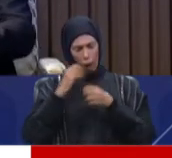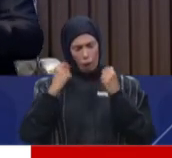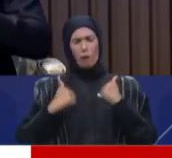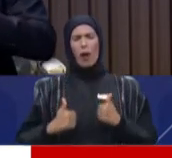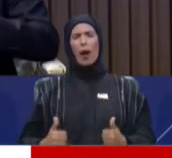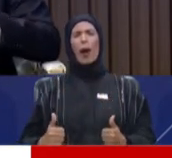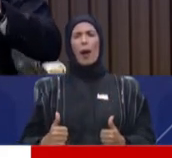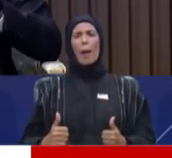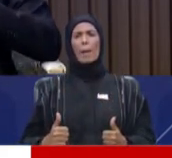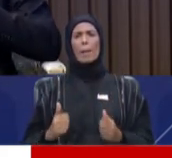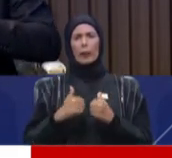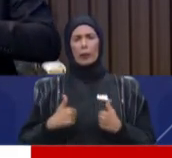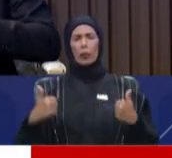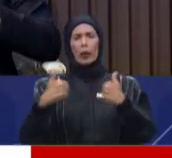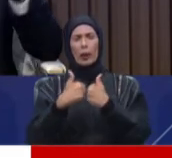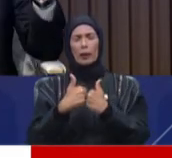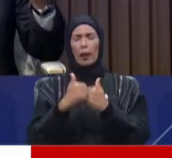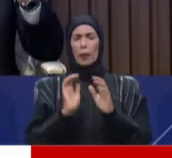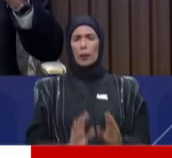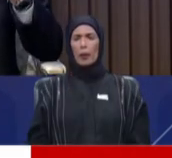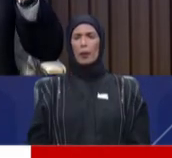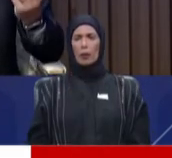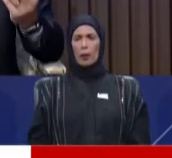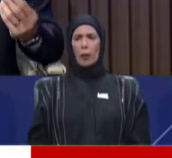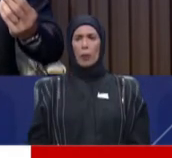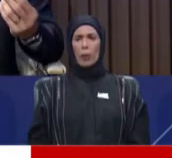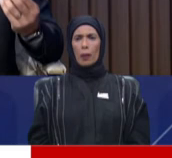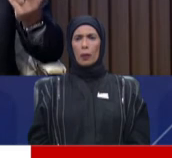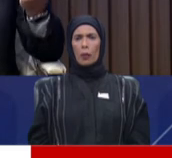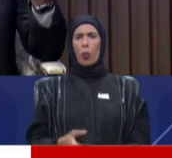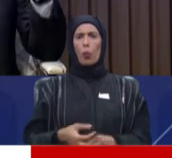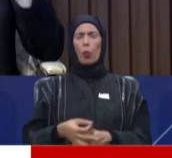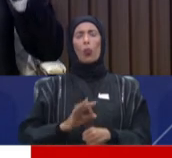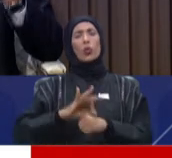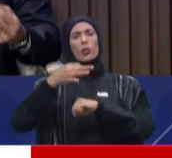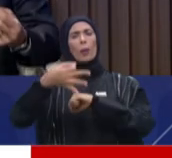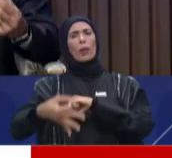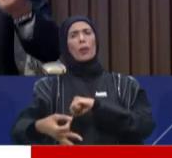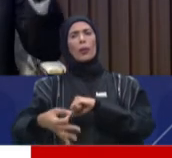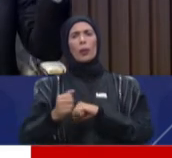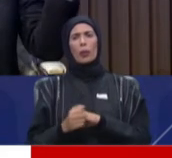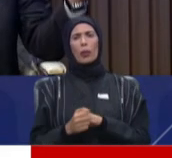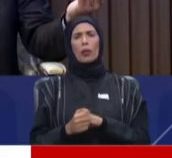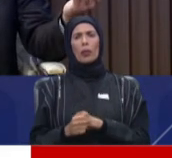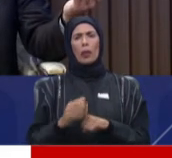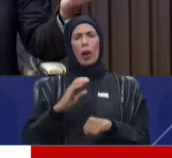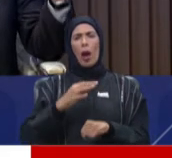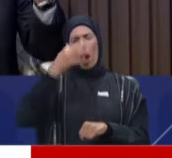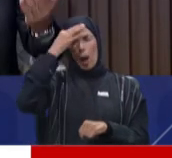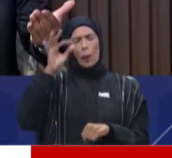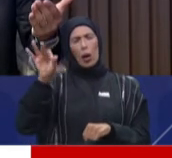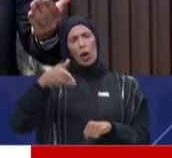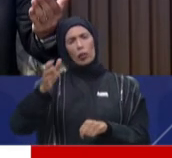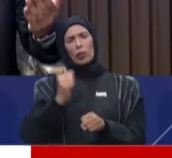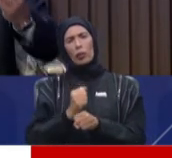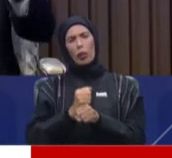حميته حميته اهلك حميته اللي حوالينك انت تخيل لو انت كنت مصاب وشعرت بعراض ورحت مثلا الدوام